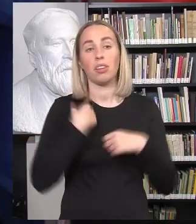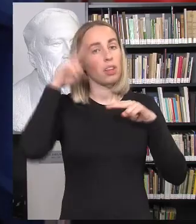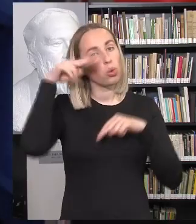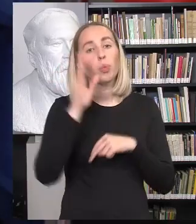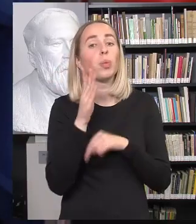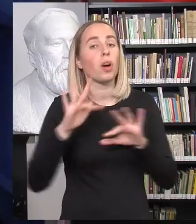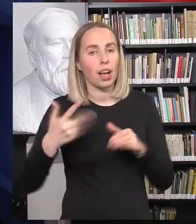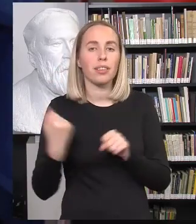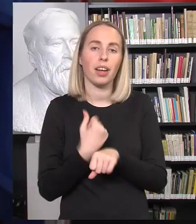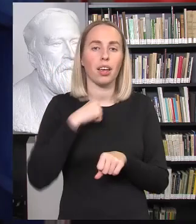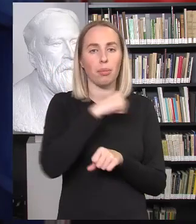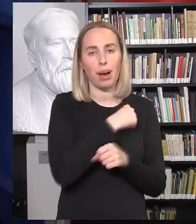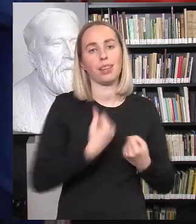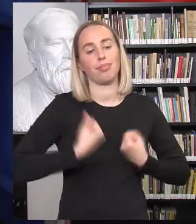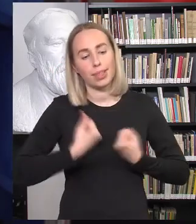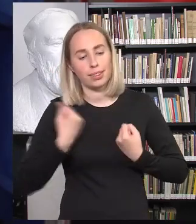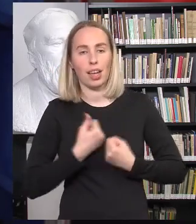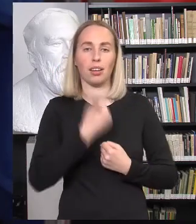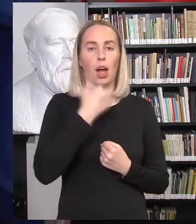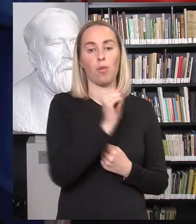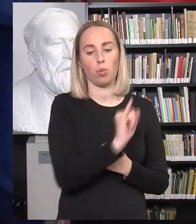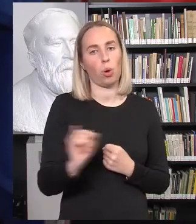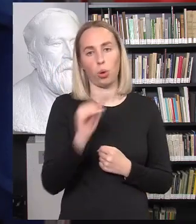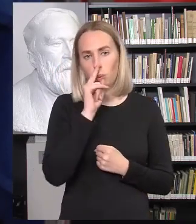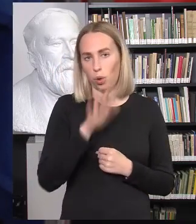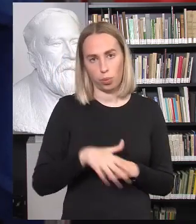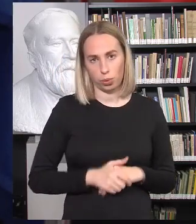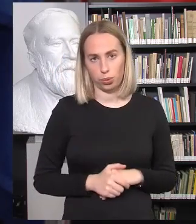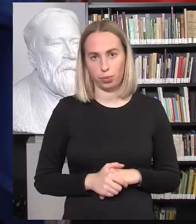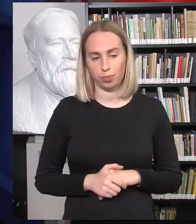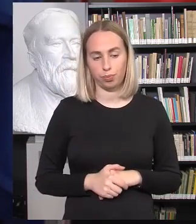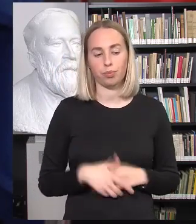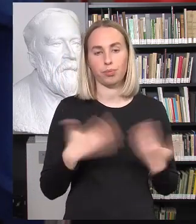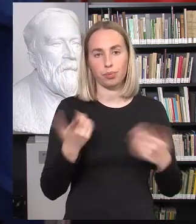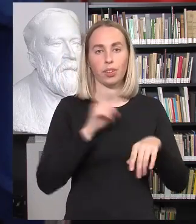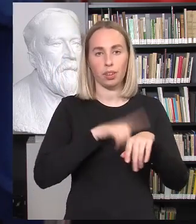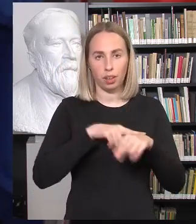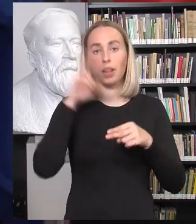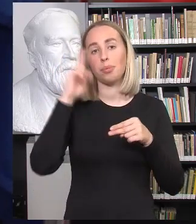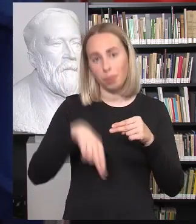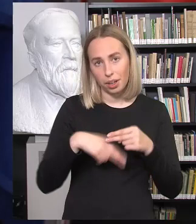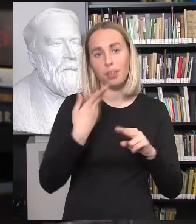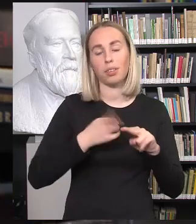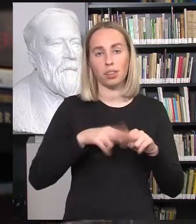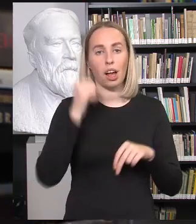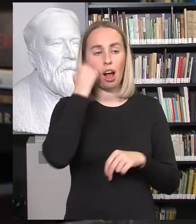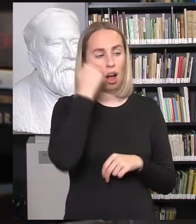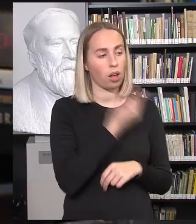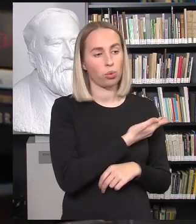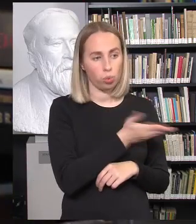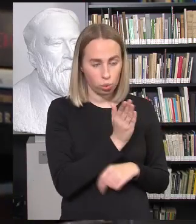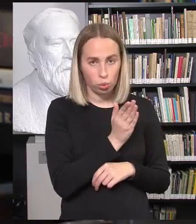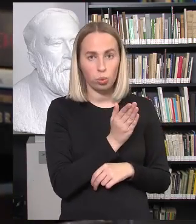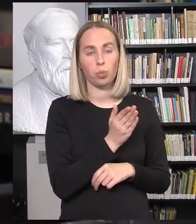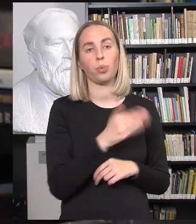mes patys galim, kad nenutiktų blogiau negu dabar. Kągi, laikas mūsų pasibaigės, tai aš dėkuoju visoms prelegentėms, iš